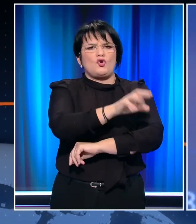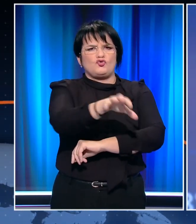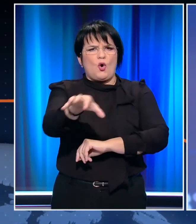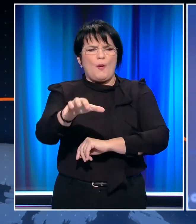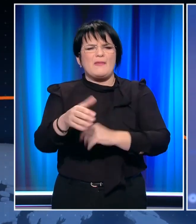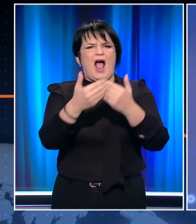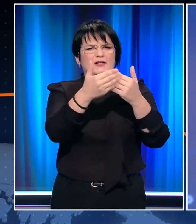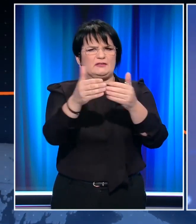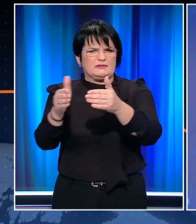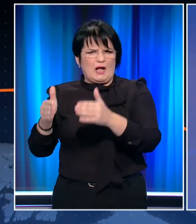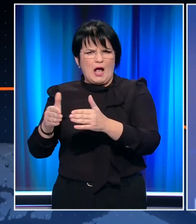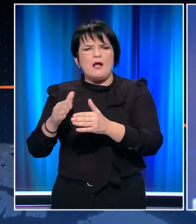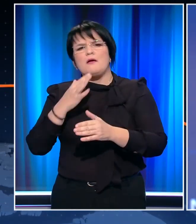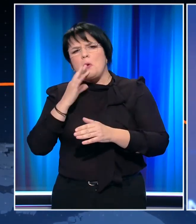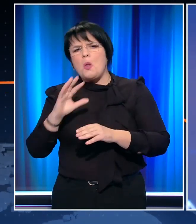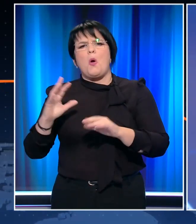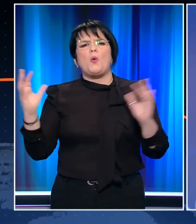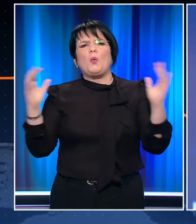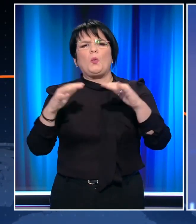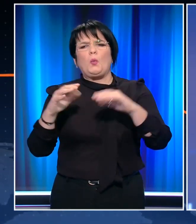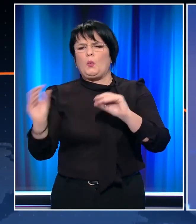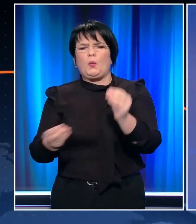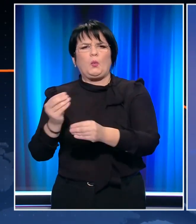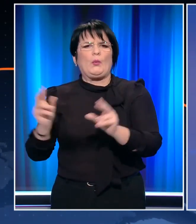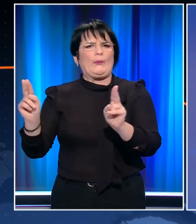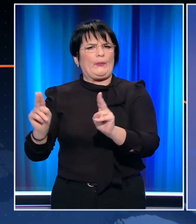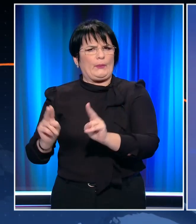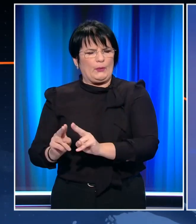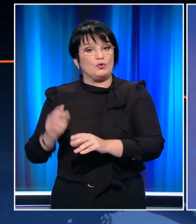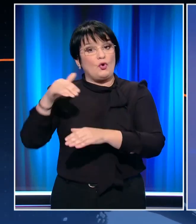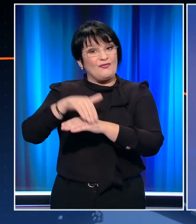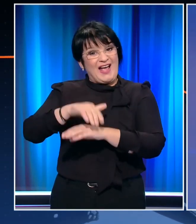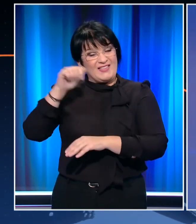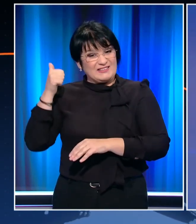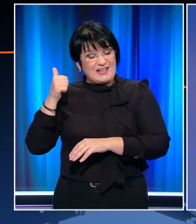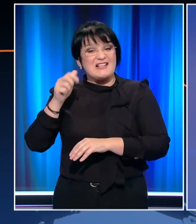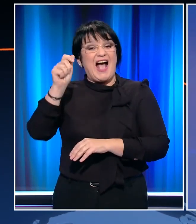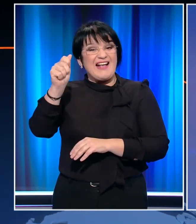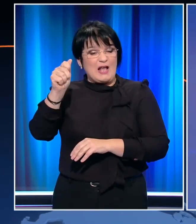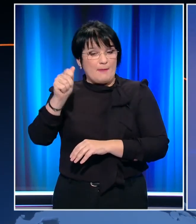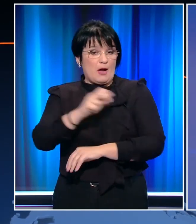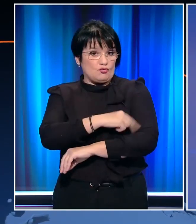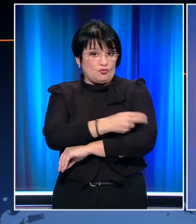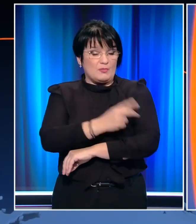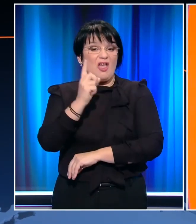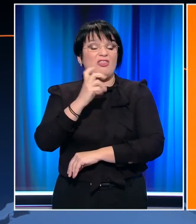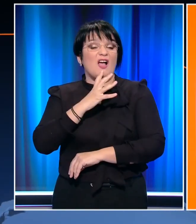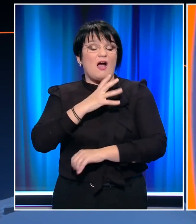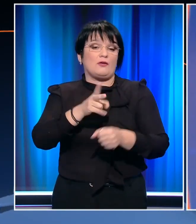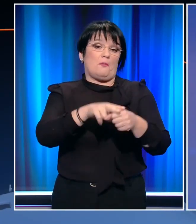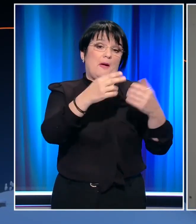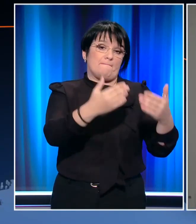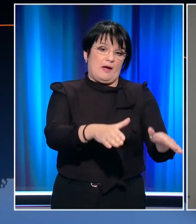Υπότιτλοι AUTHORWAVE Στη διάρκεια της νύχτας και μόνο στο ΑΧΕΠΑ κατέληξαν 10 ασθενείς.